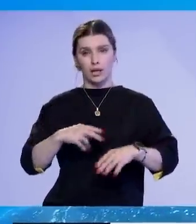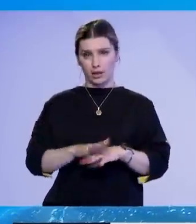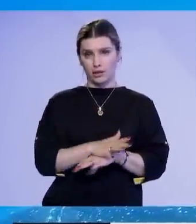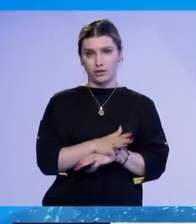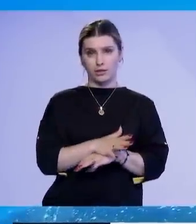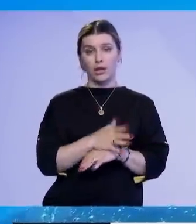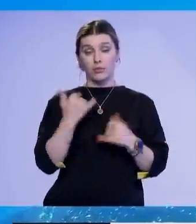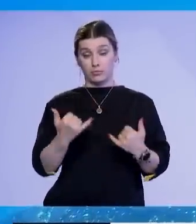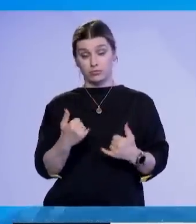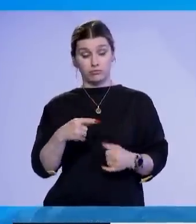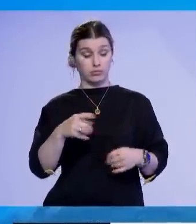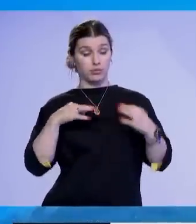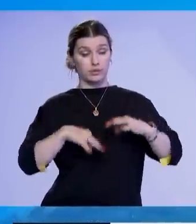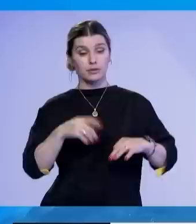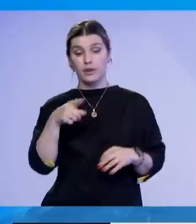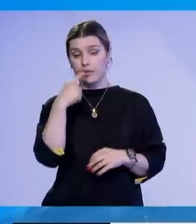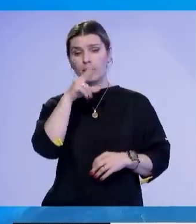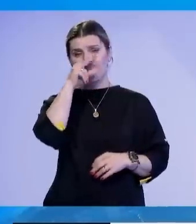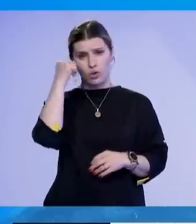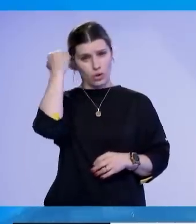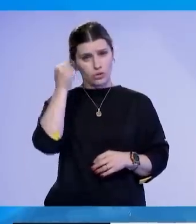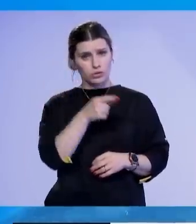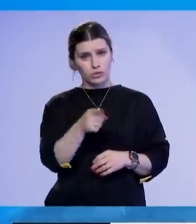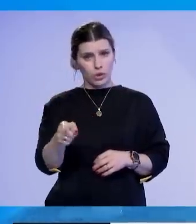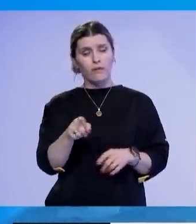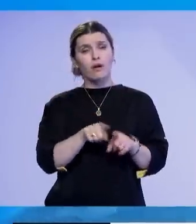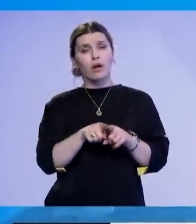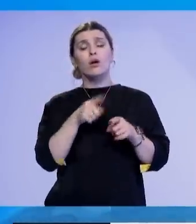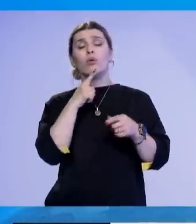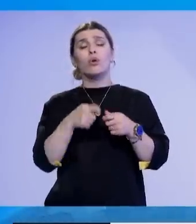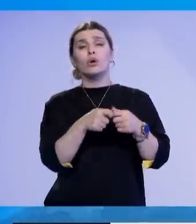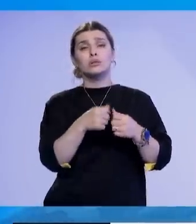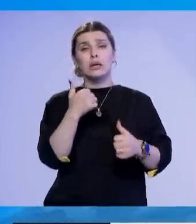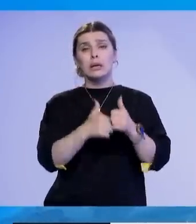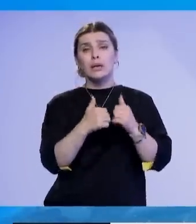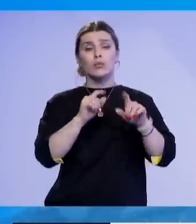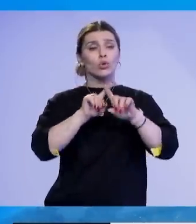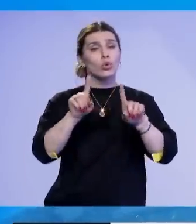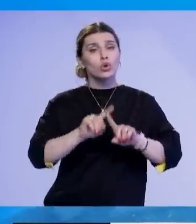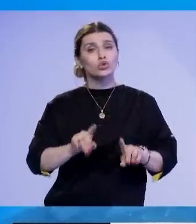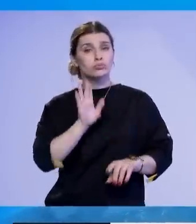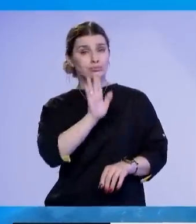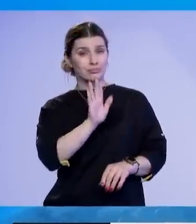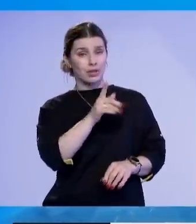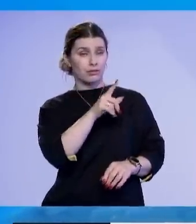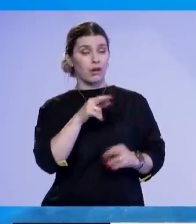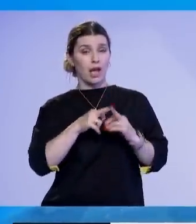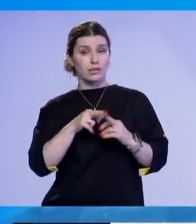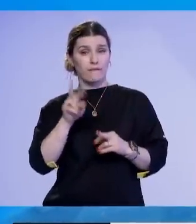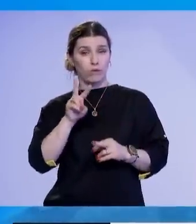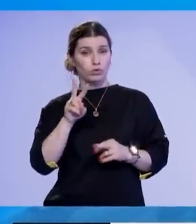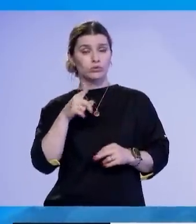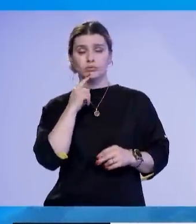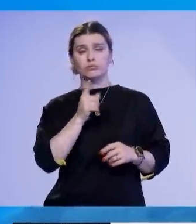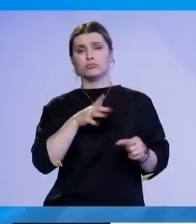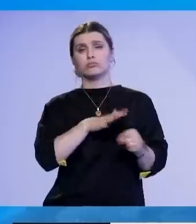Osmani ka përsëritur se veprimet e policisë e Kosovës ndaj strukturave ilegale e grupeve kriminalet të vëqicit janë legjitime